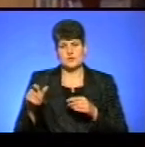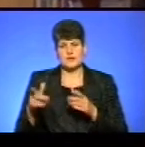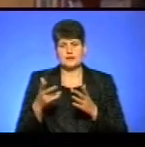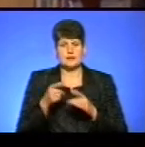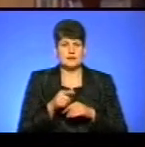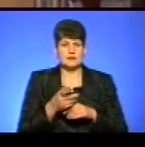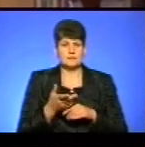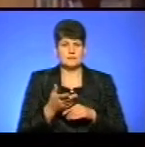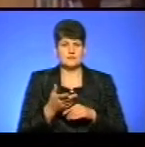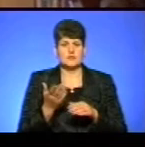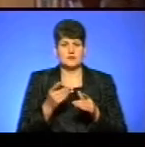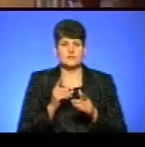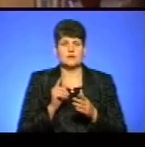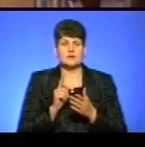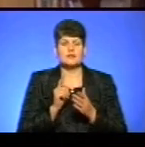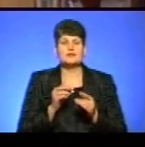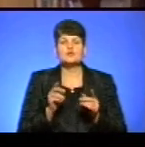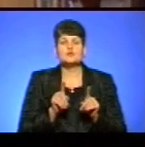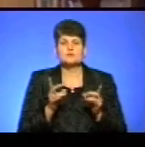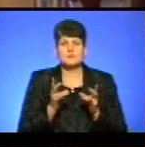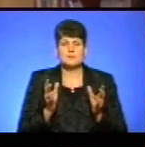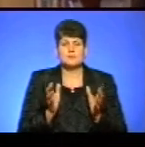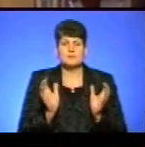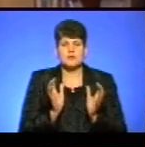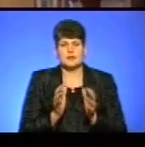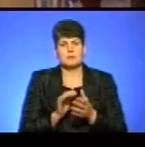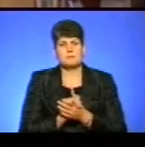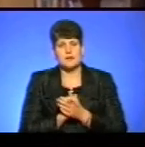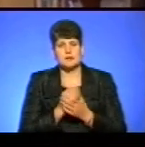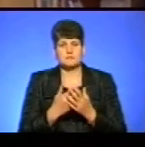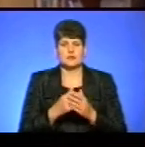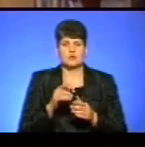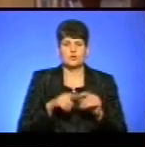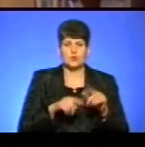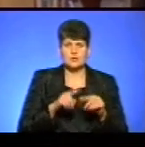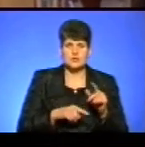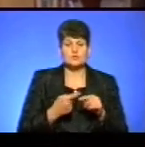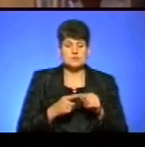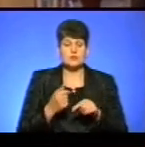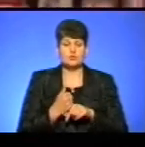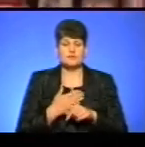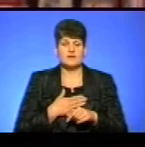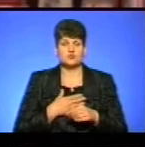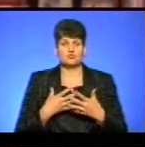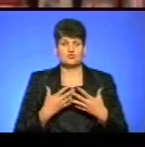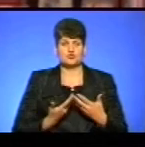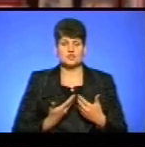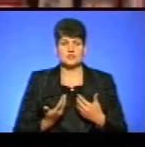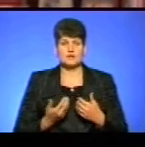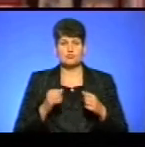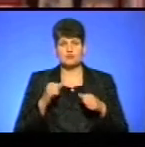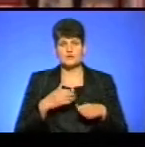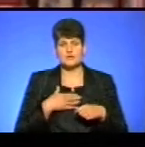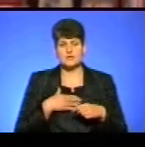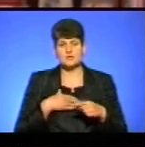мають берегти. Мир, родина – це основне в нашому житті. Можливо, наш мультфільм